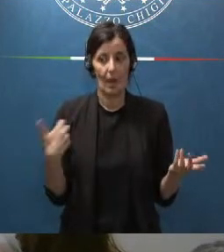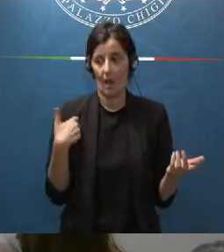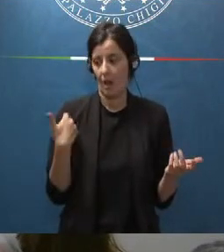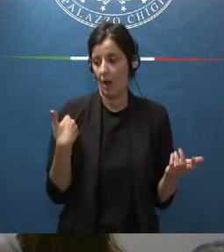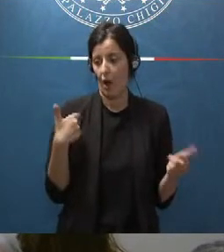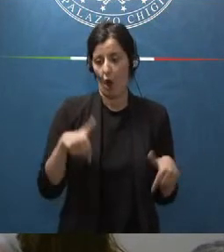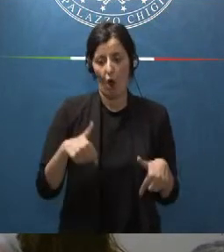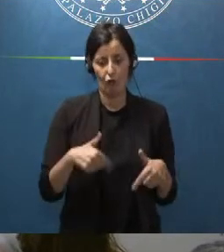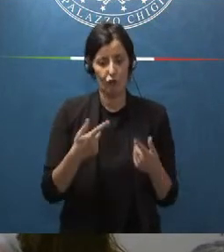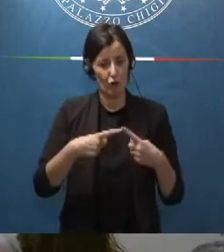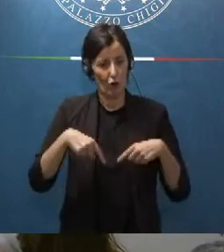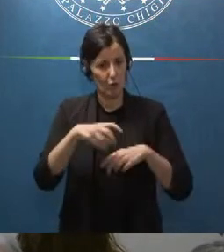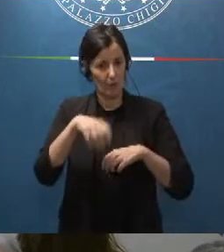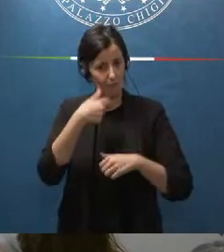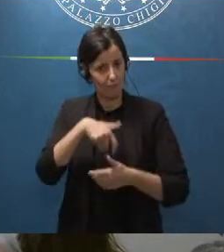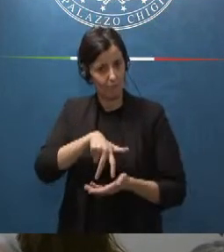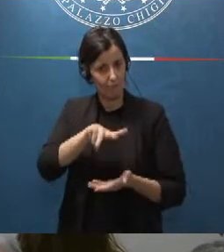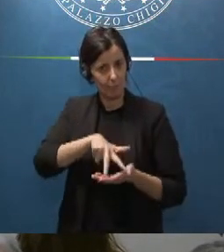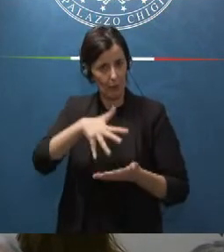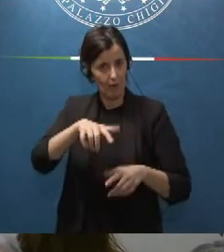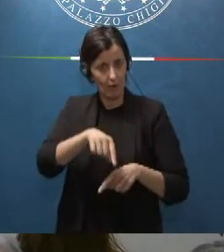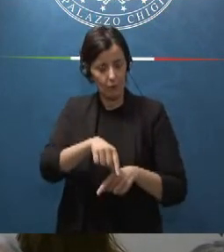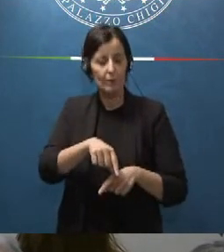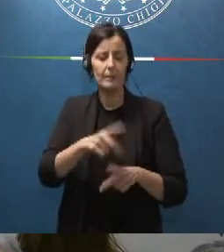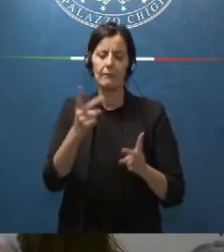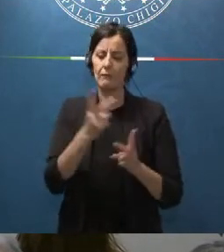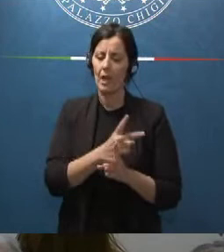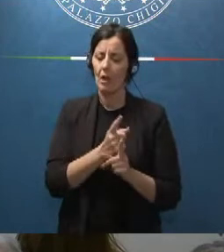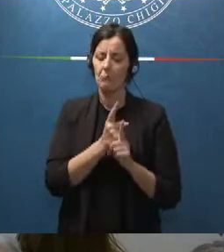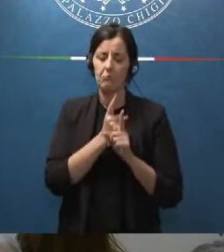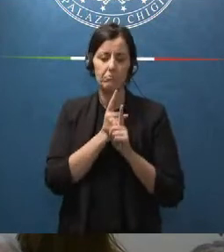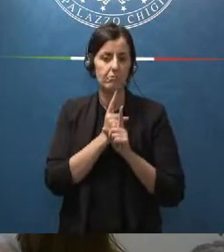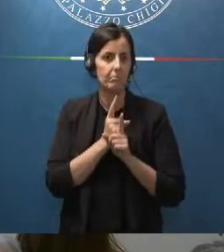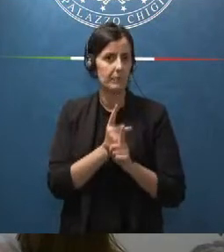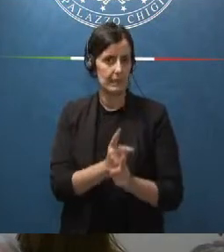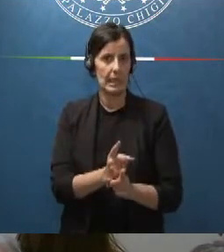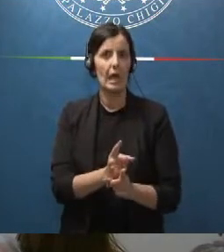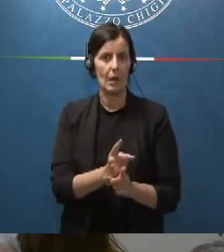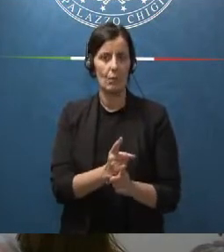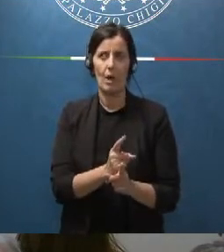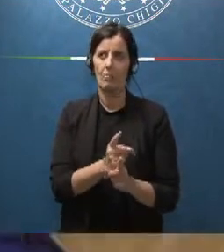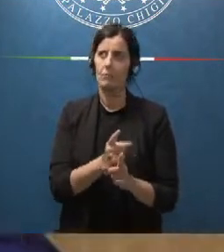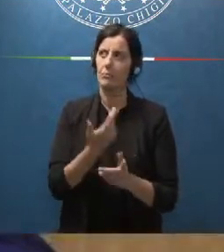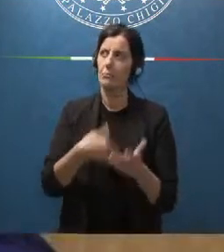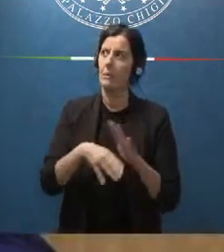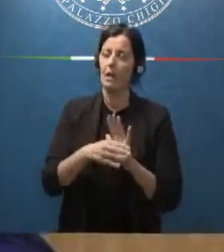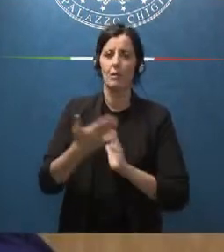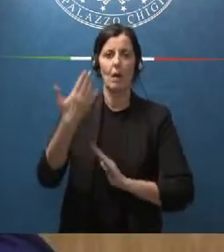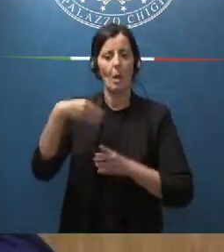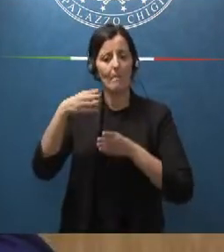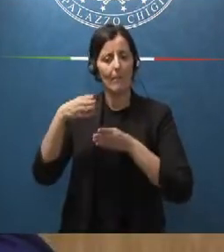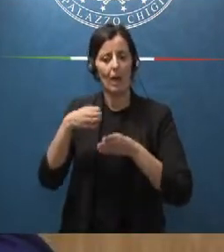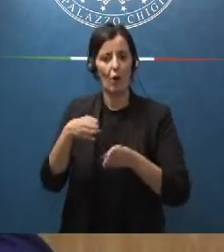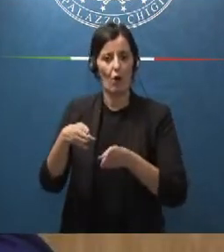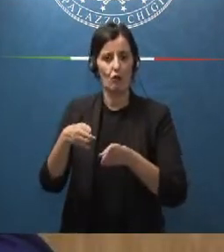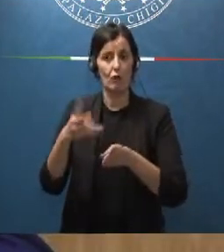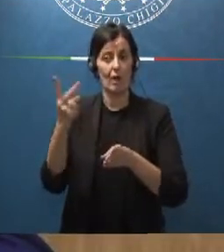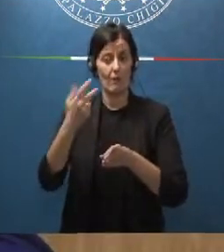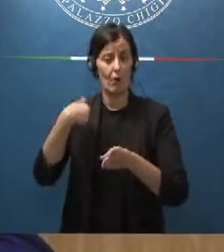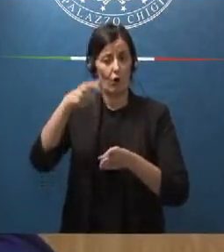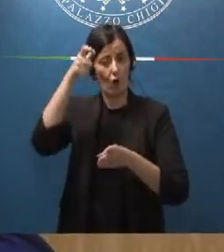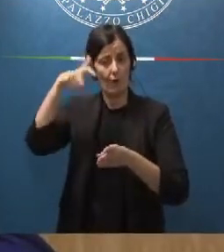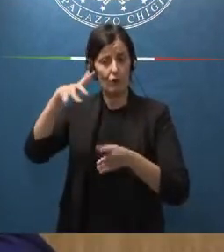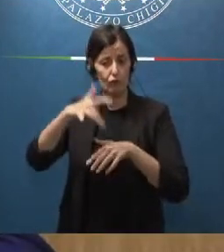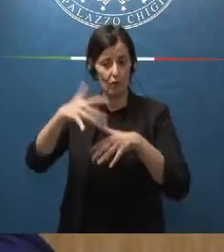approvato oggi nel consiglio dei ministri è in linea con un percorso che questo governo ha avviato